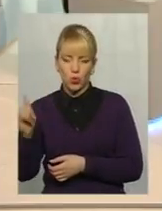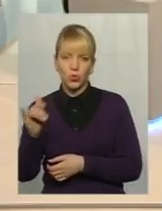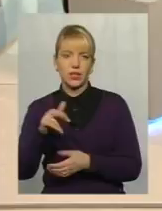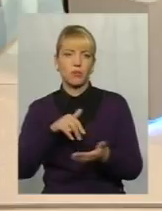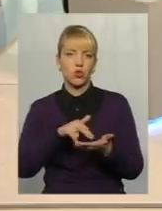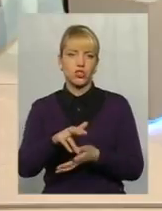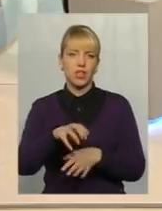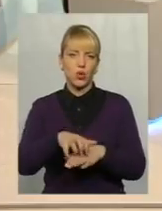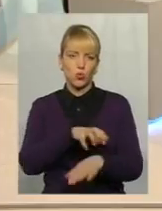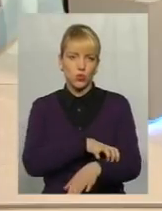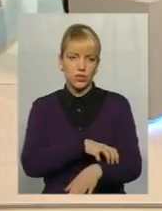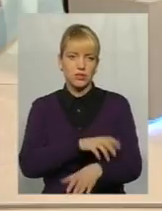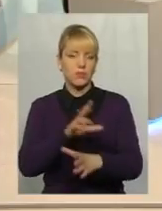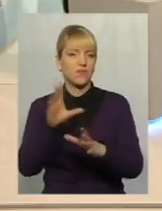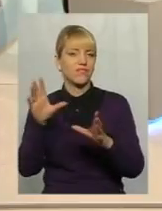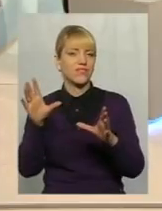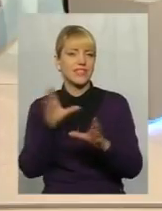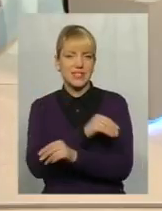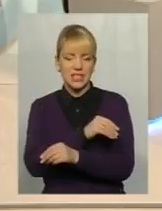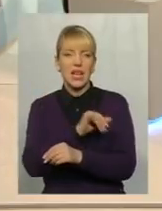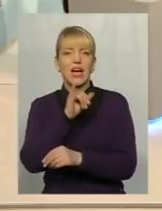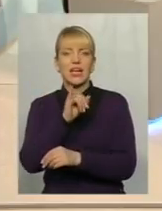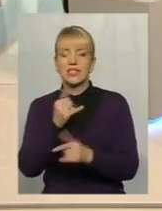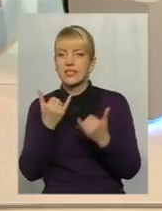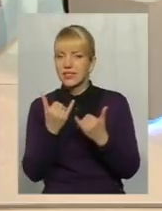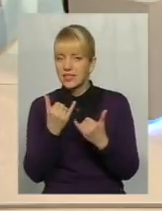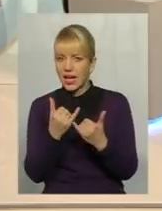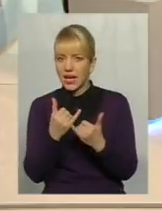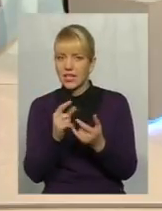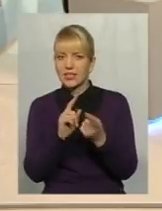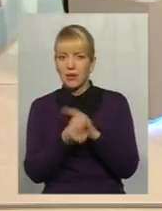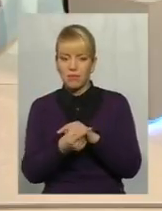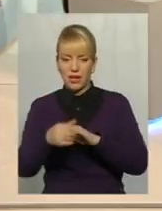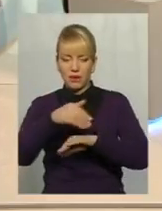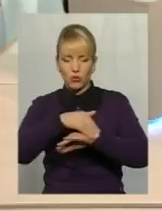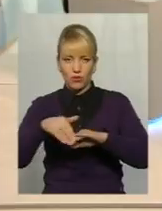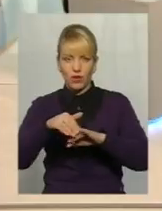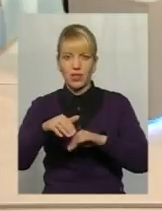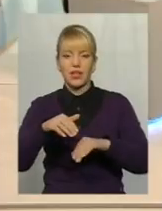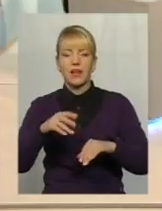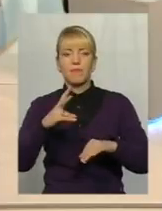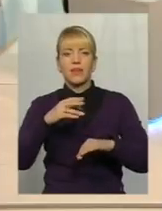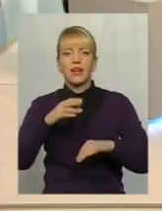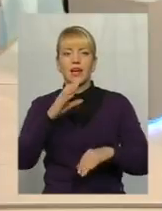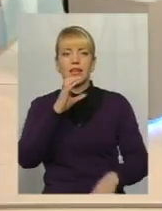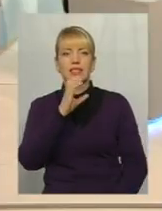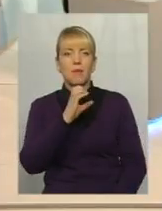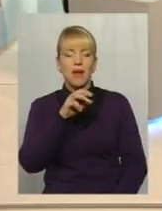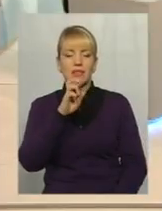комуністі, і пройшли всі. Ви знаєте, зараз переименували вулицю на Степана Бандери, нікого не